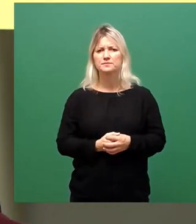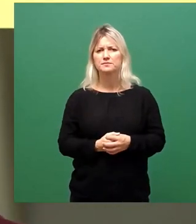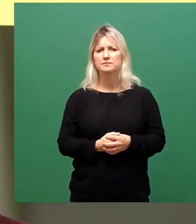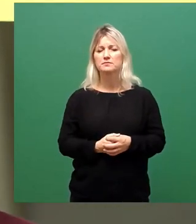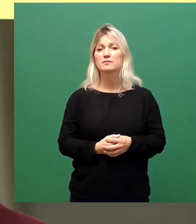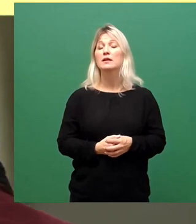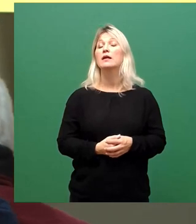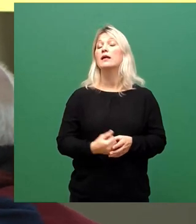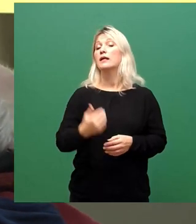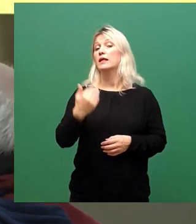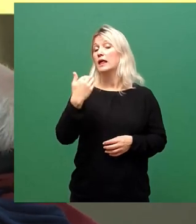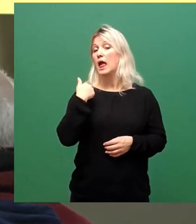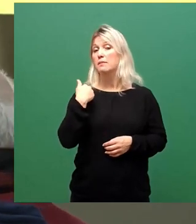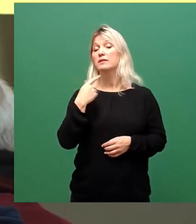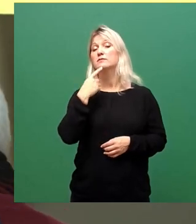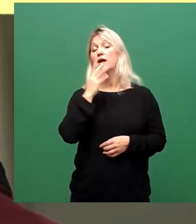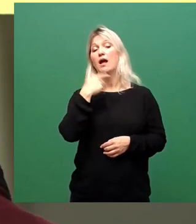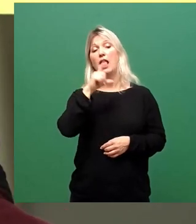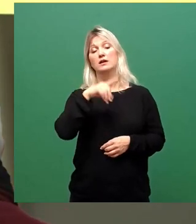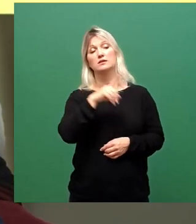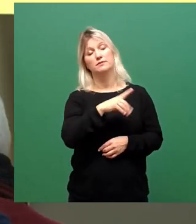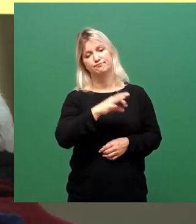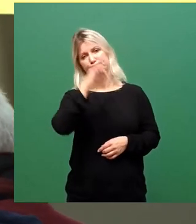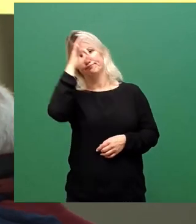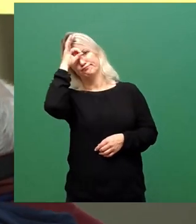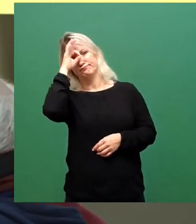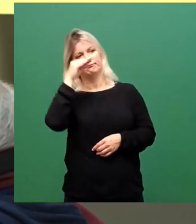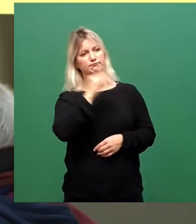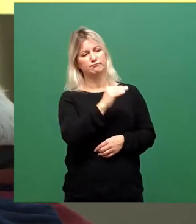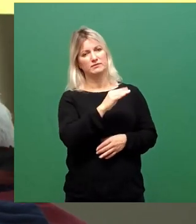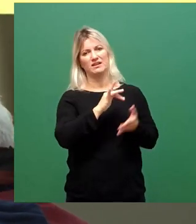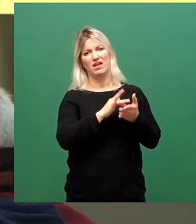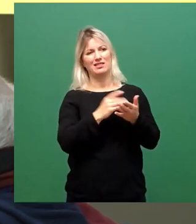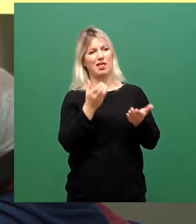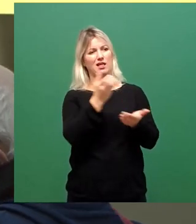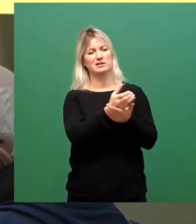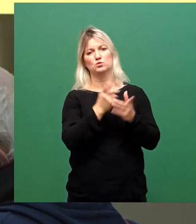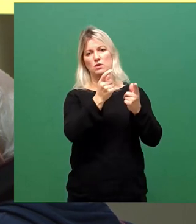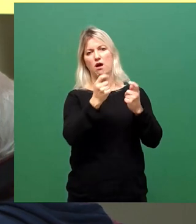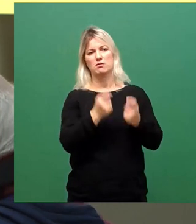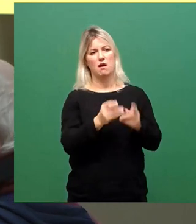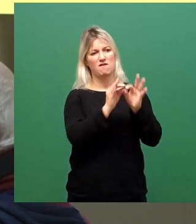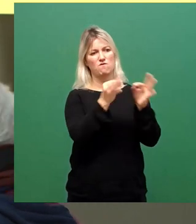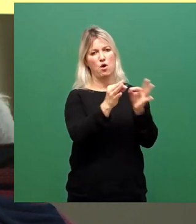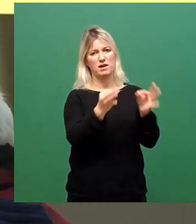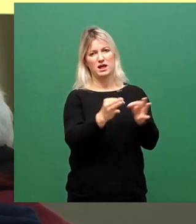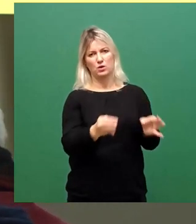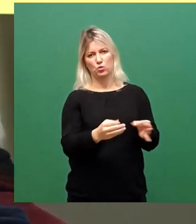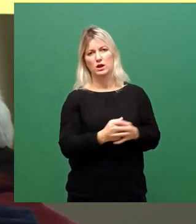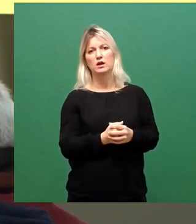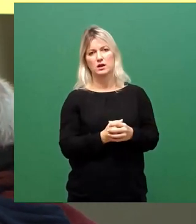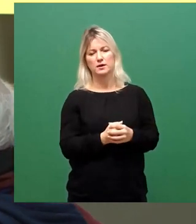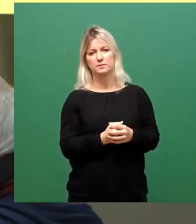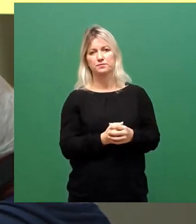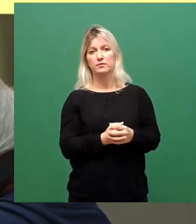Ahnungslosigkeit vorgehalten, was die Formulierung dieses Ersetzungsantrags angeht und ist aus fachlichen Gründen